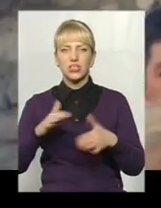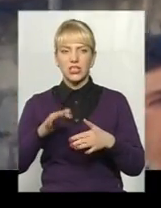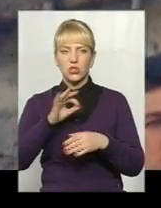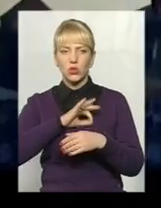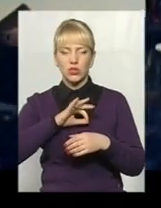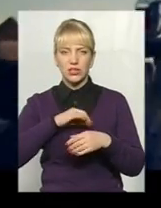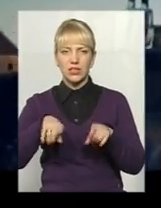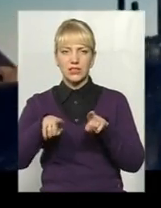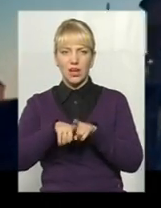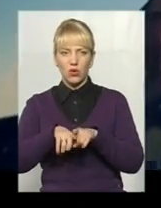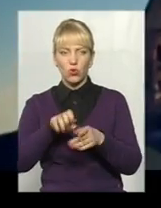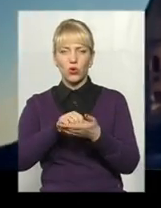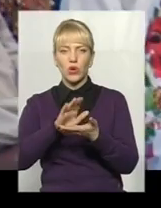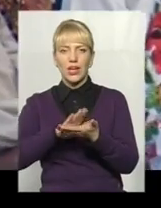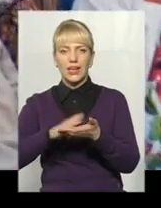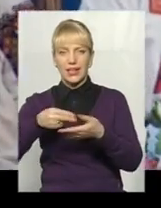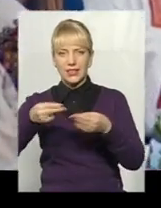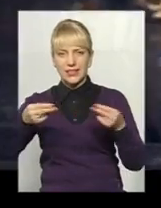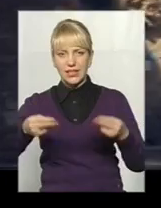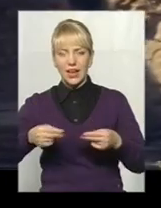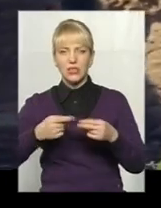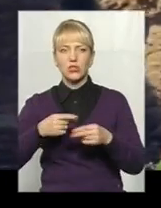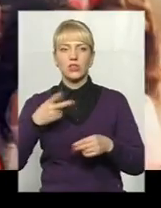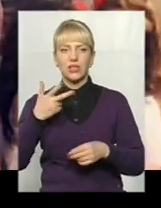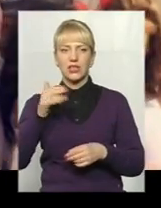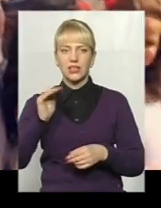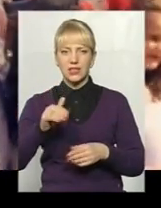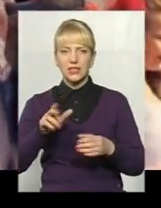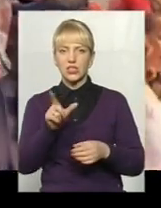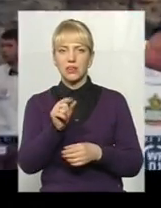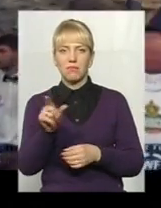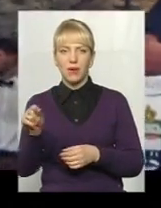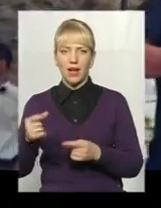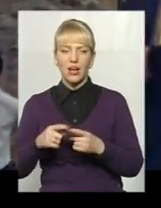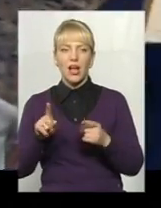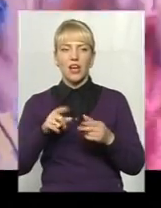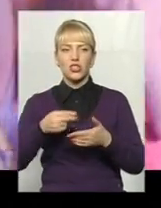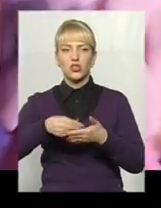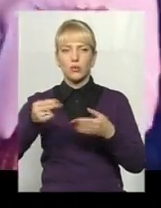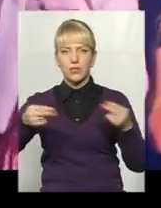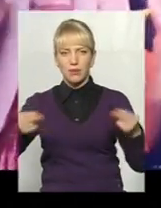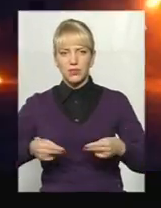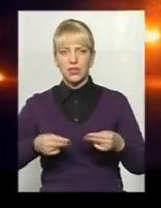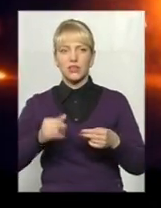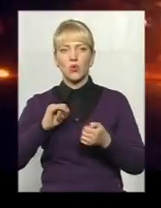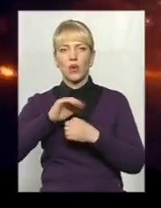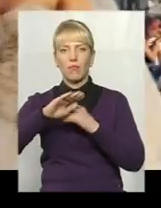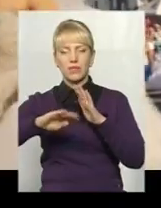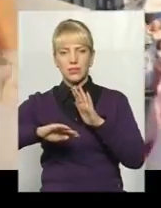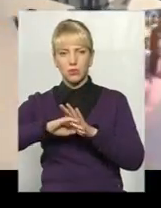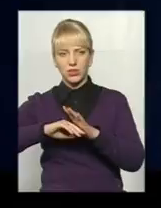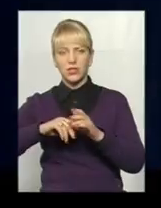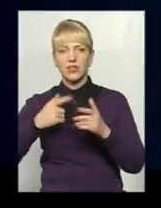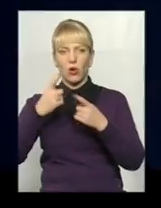трохи більше трьох тисяч пар. А от для того, щоб зареєструвати шлюб за 24 години у Кам'янці-Подільському